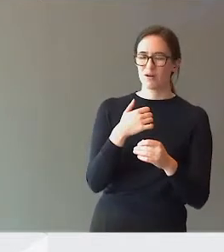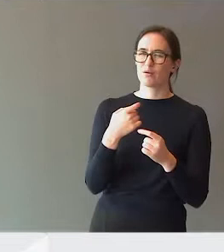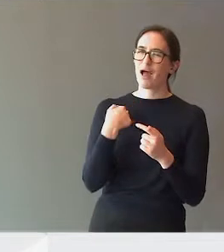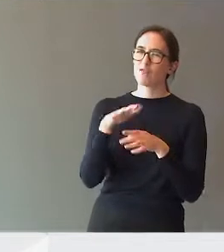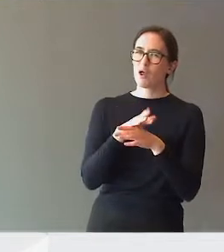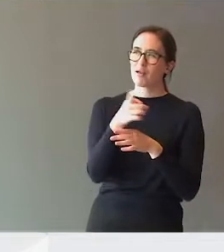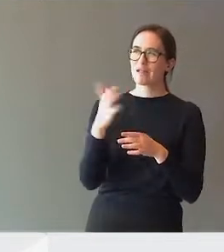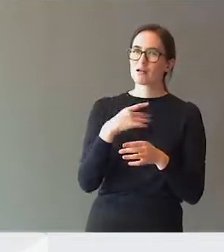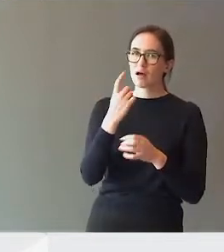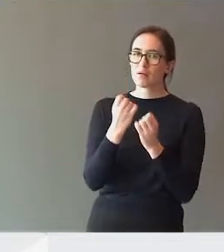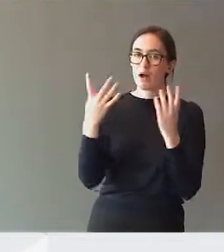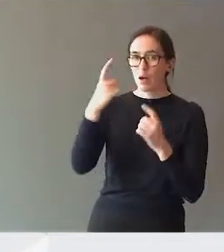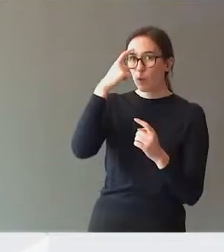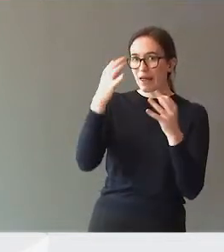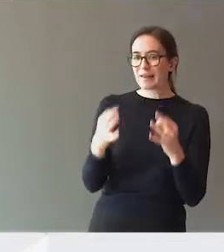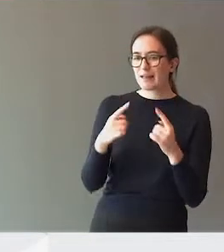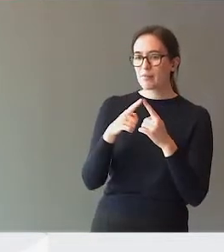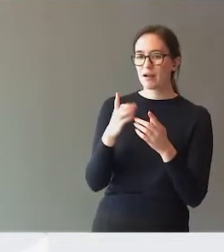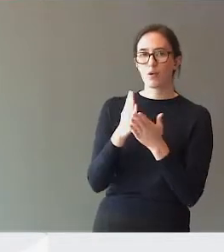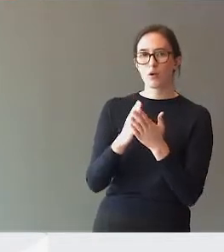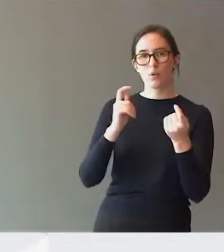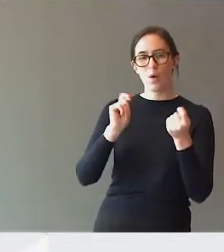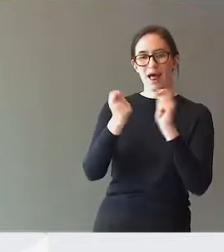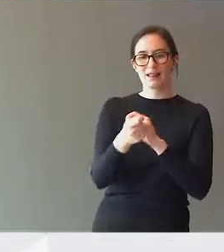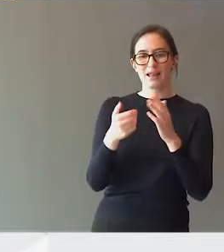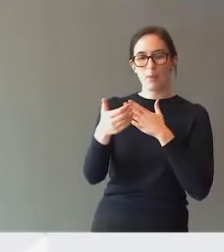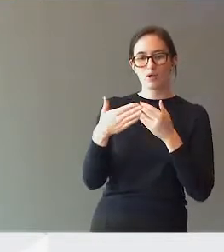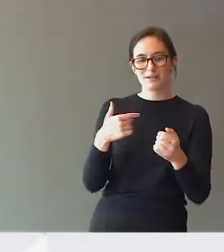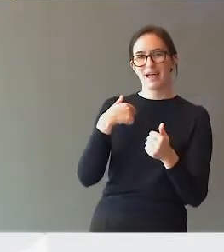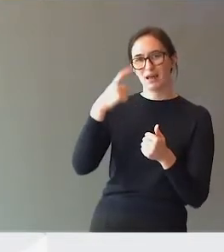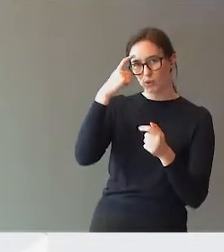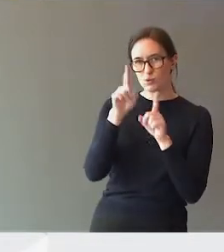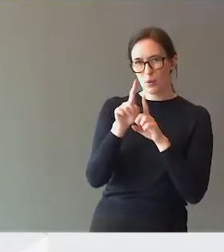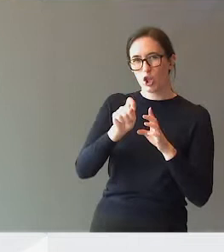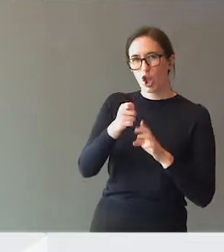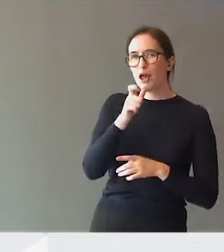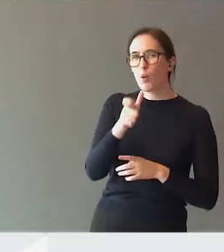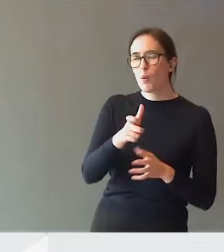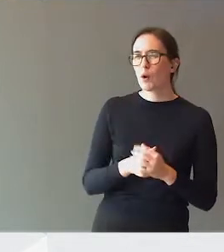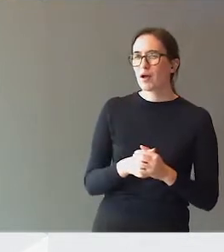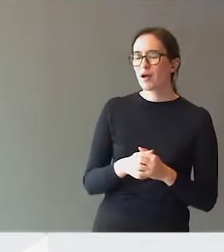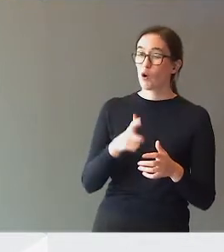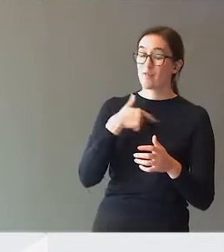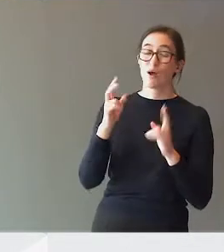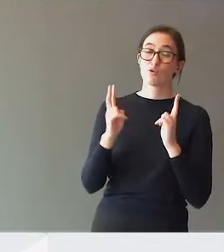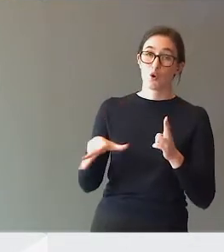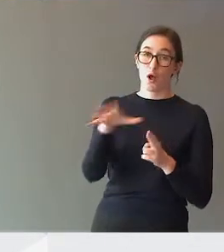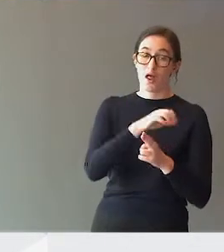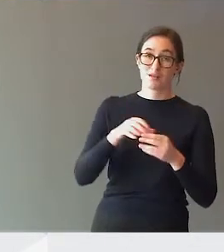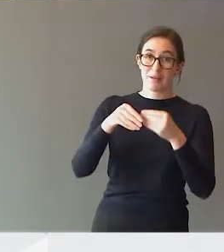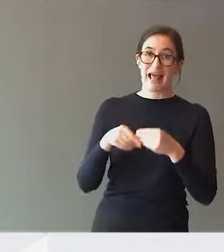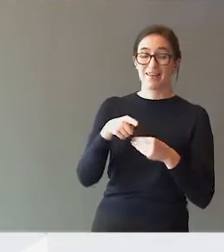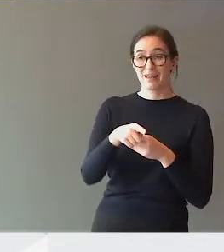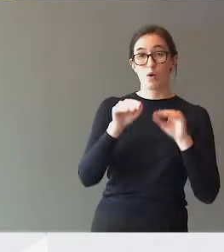endre praksis, det er jo, tror jeg, nøkkelen i dette. Vi er jo alle enige også om at den ordinære undervisningen også har mange